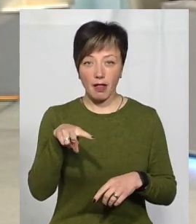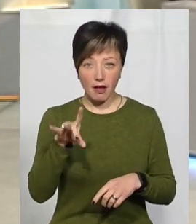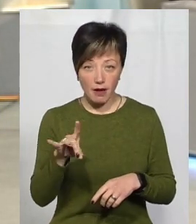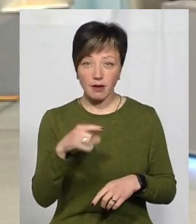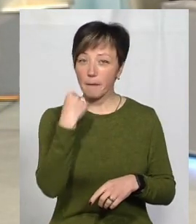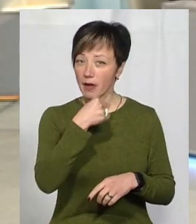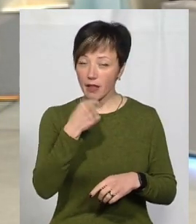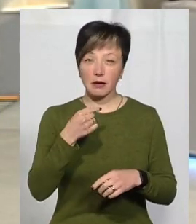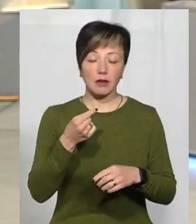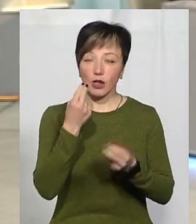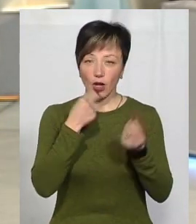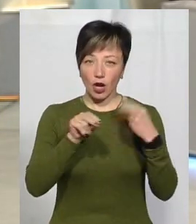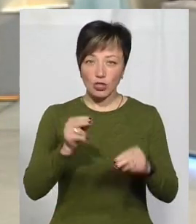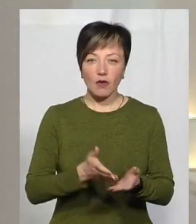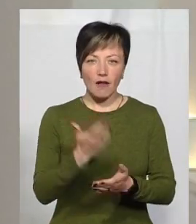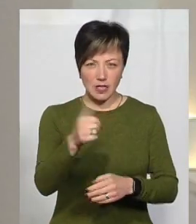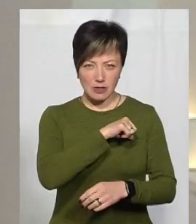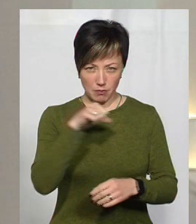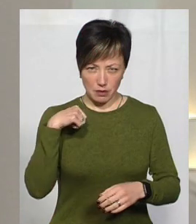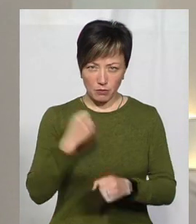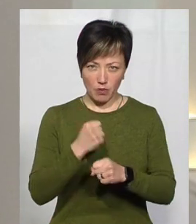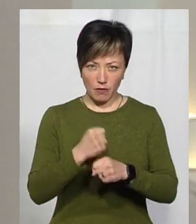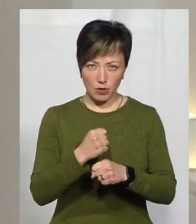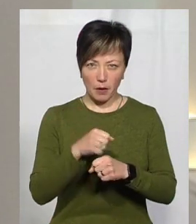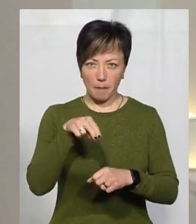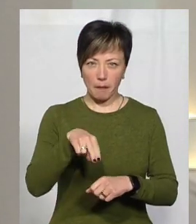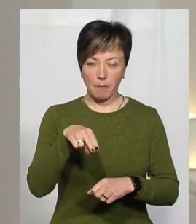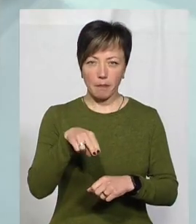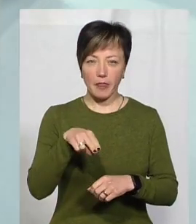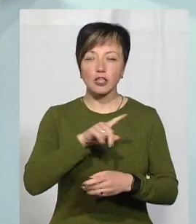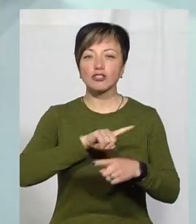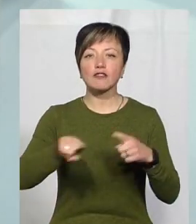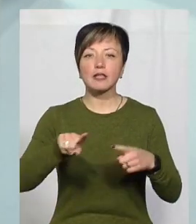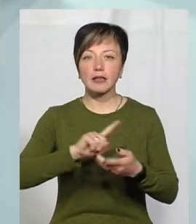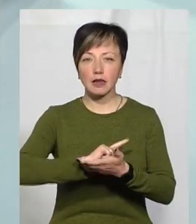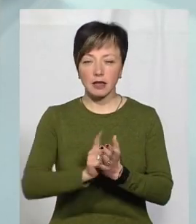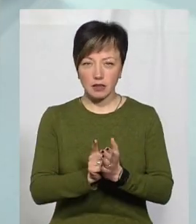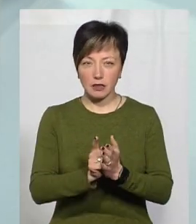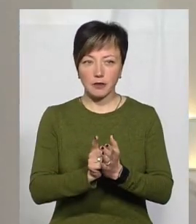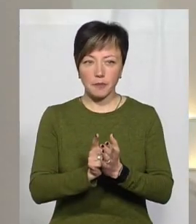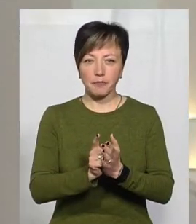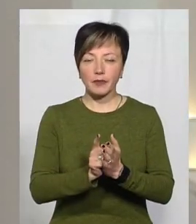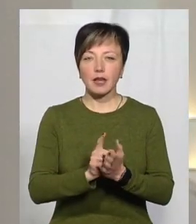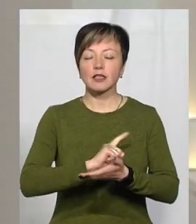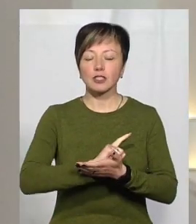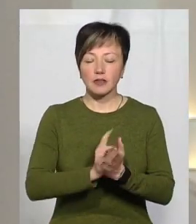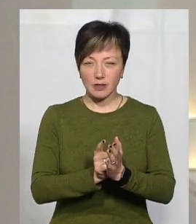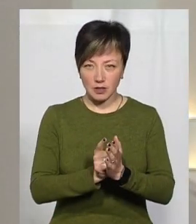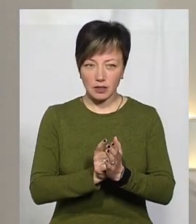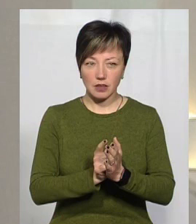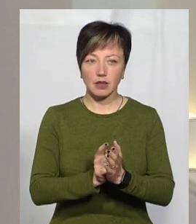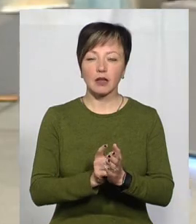найоптимальний варіант. А Ви самостійно проводили ті ПЛР-тести до цього? швидкі тести тільки. А, тобто швидкі тести?